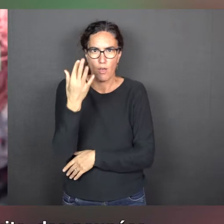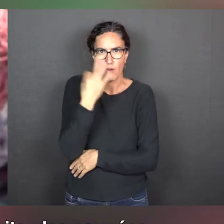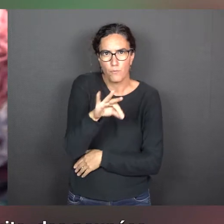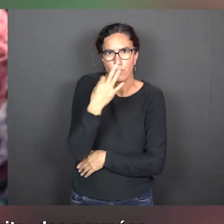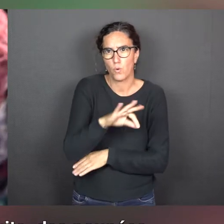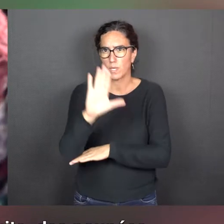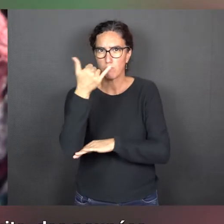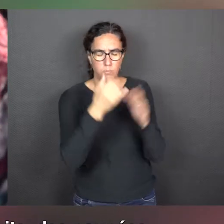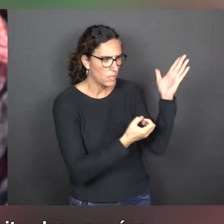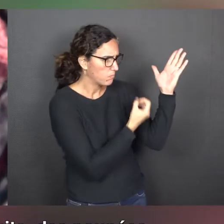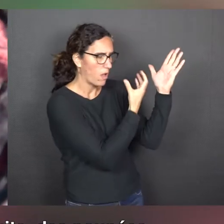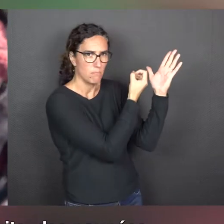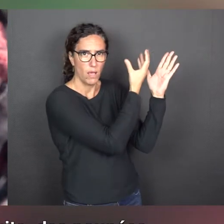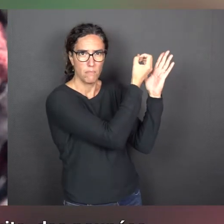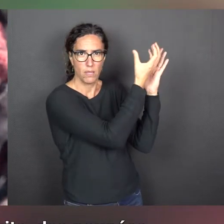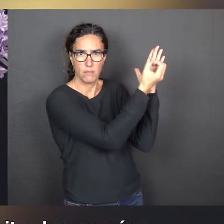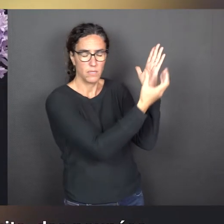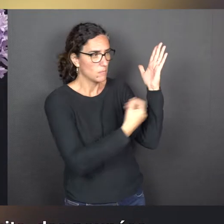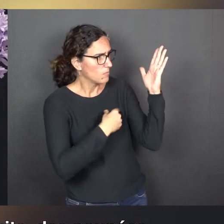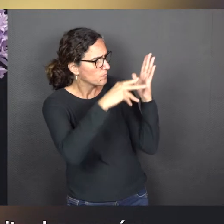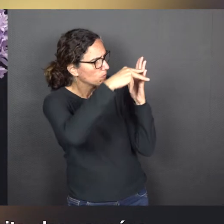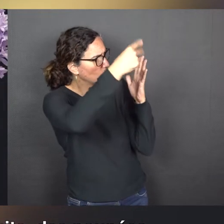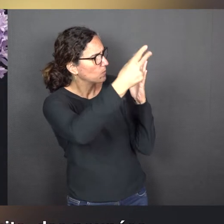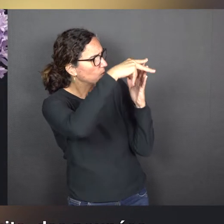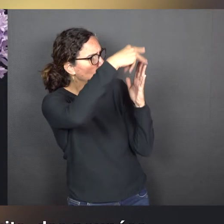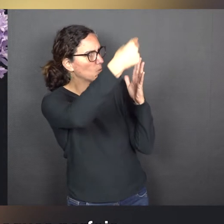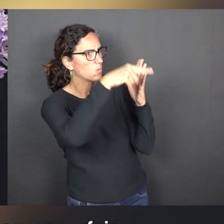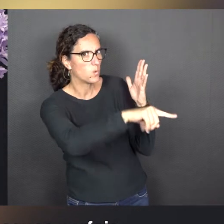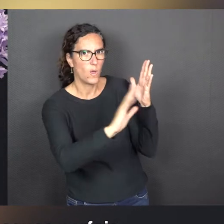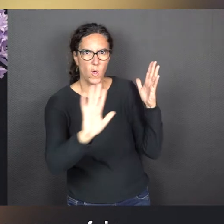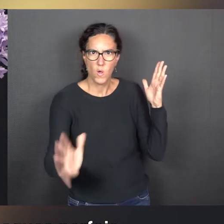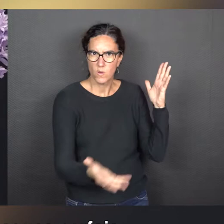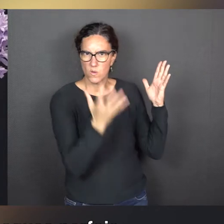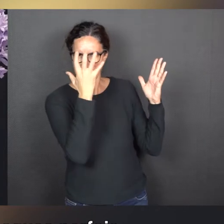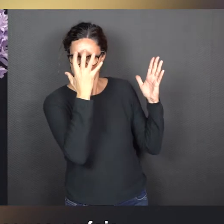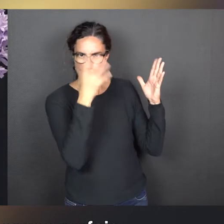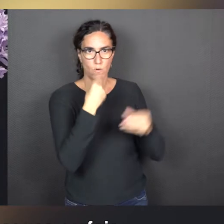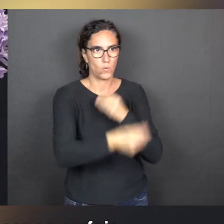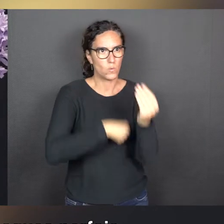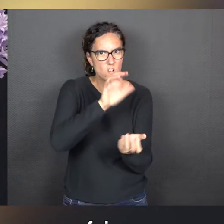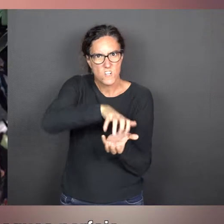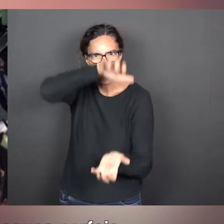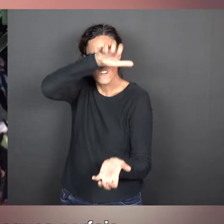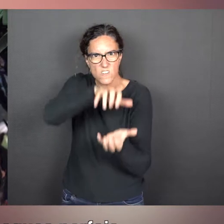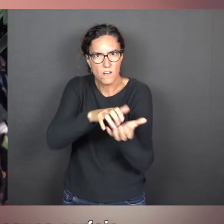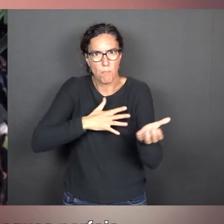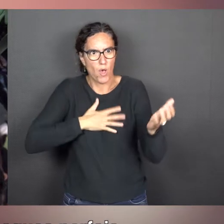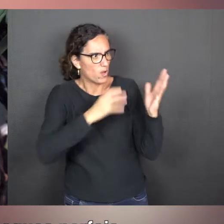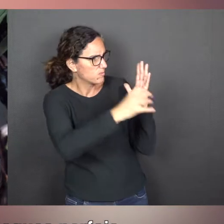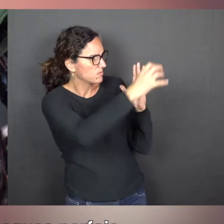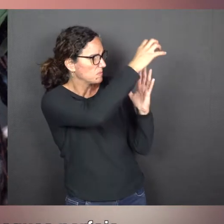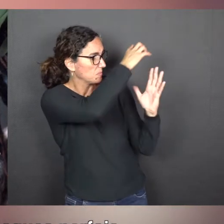des poupées et qui se terminent aux extrémités par des dinosaures ou par des masques parfois assez